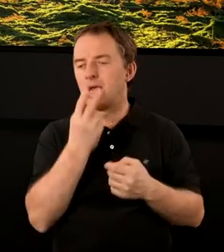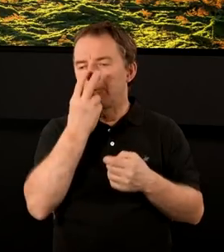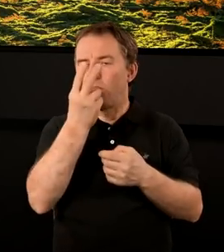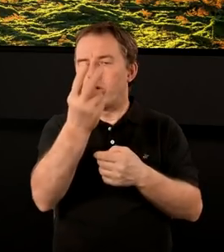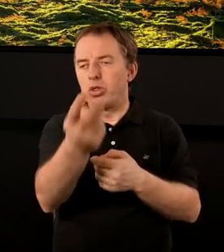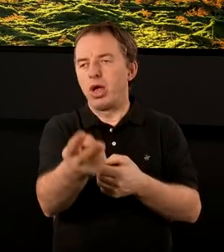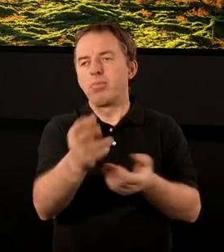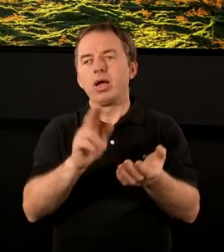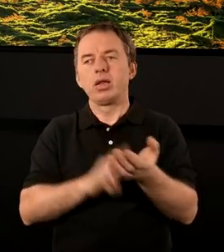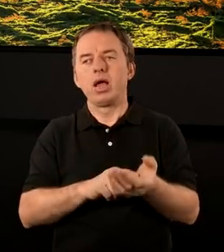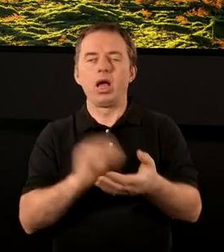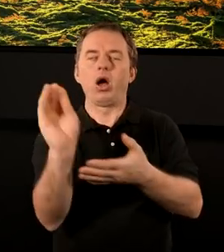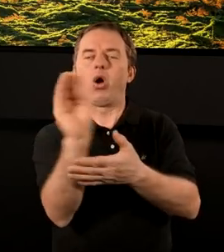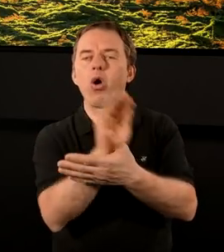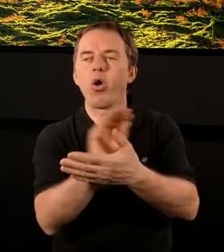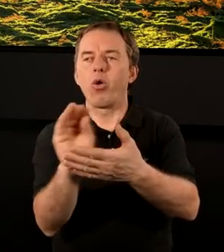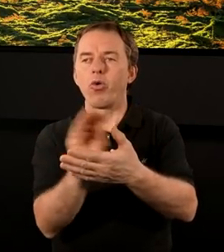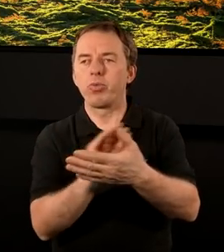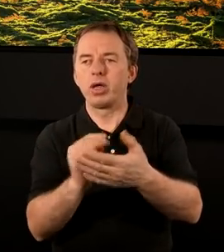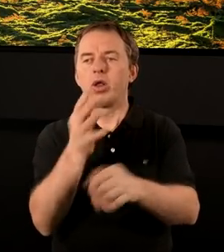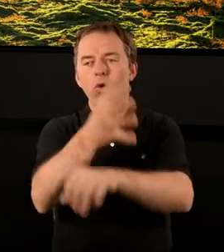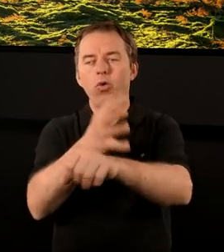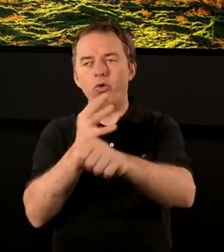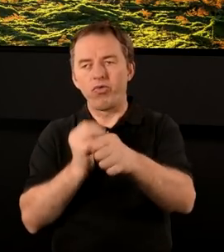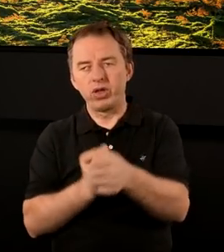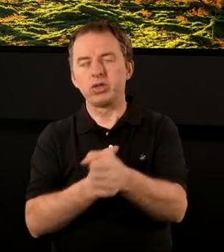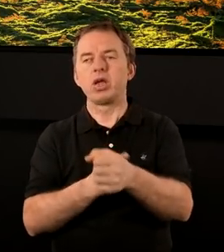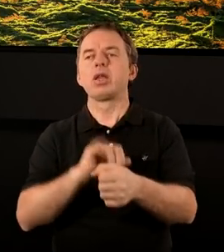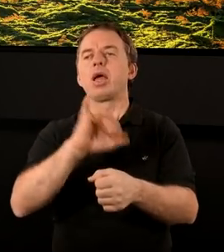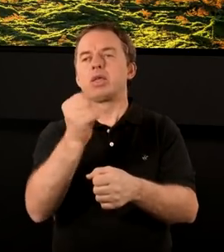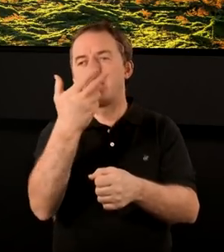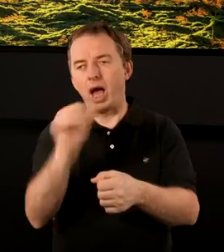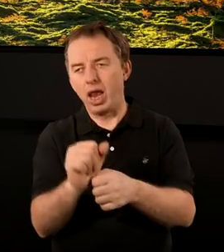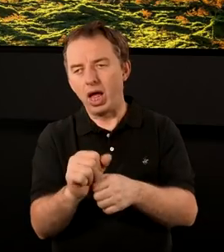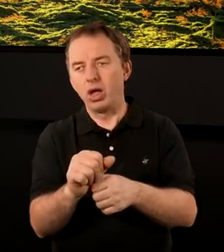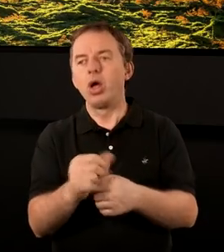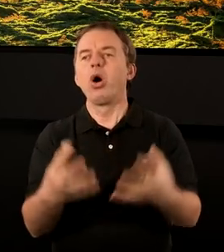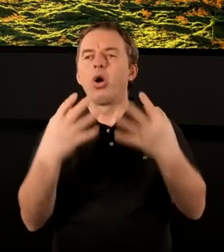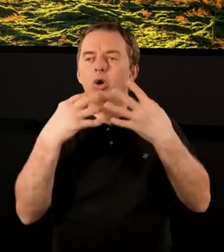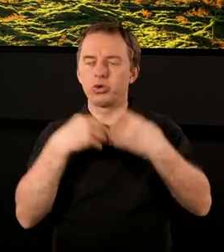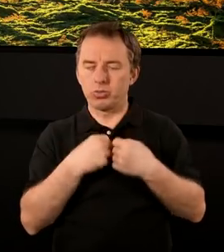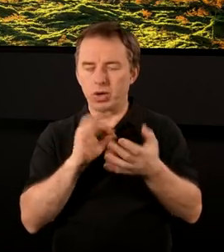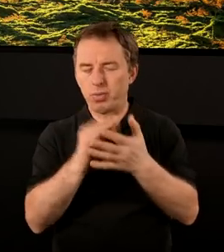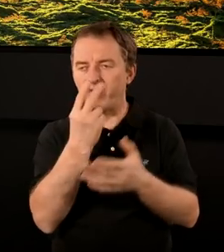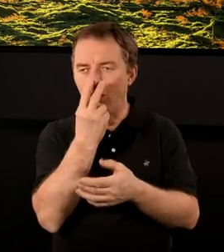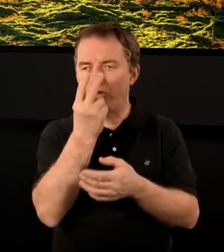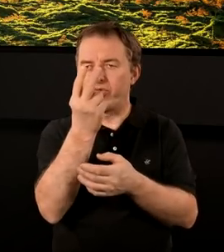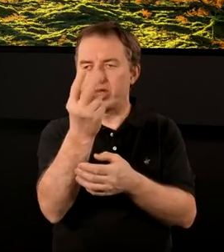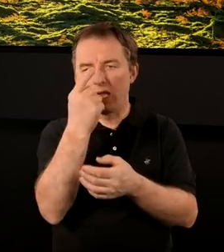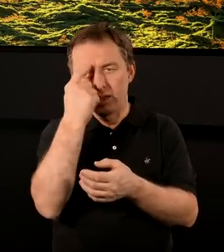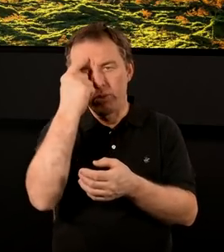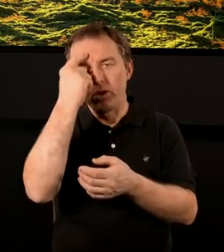spoglądamy na ten opis uwięzienia Jana i czytamy o tym, że otrzymuje pewną wizję,